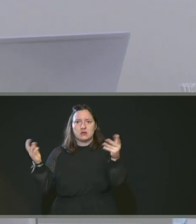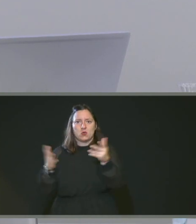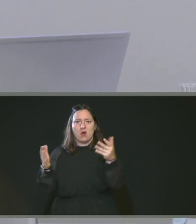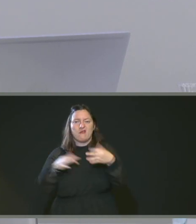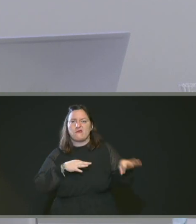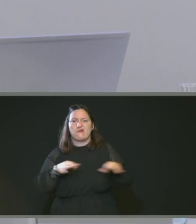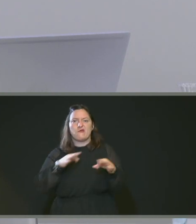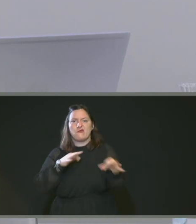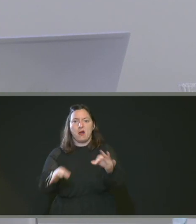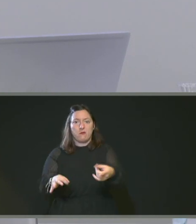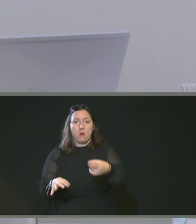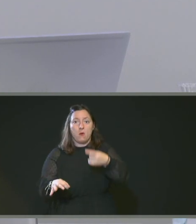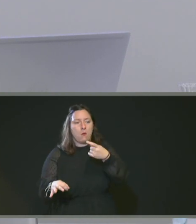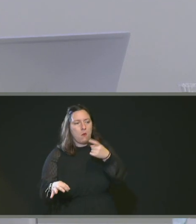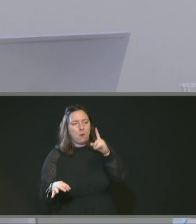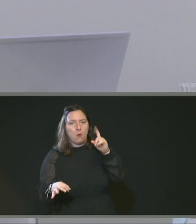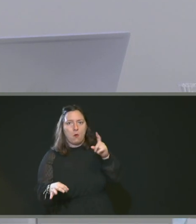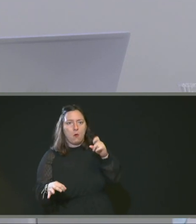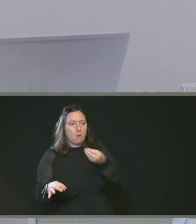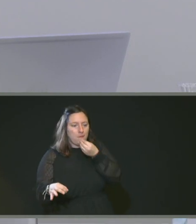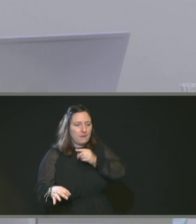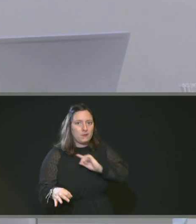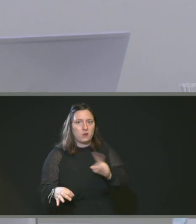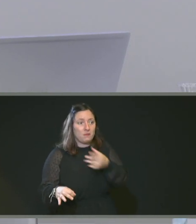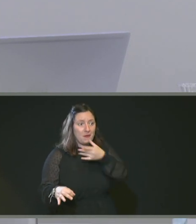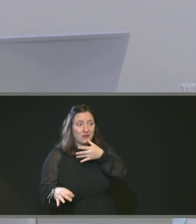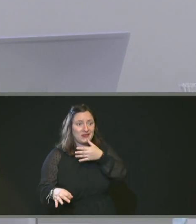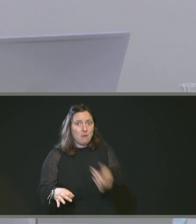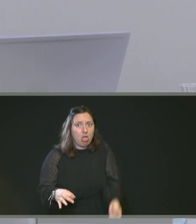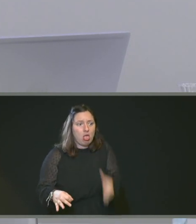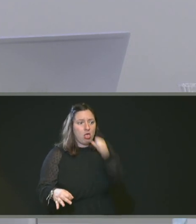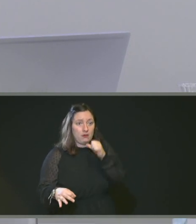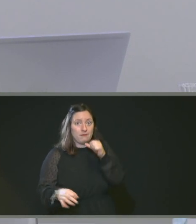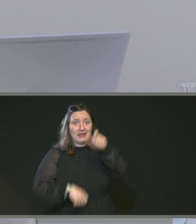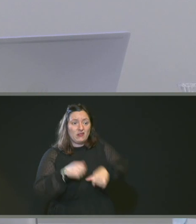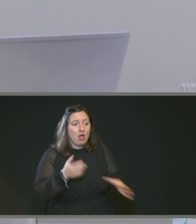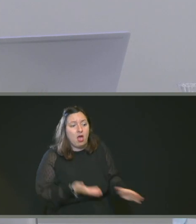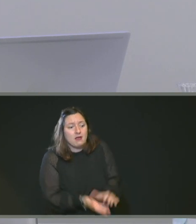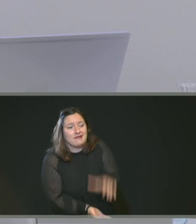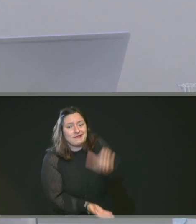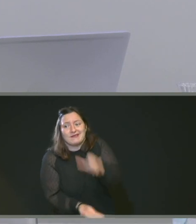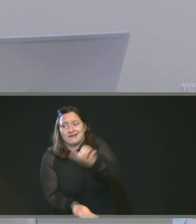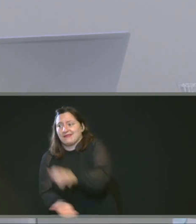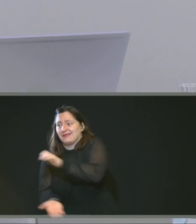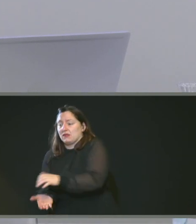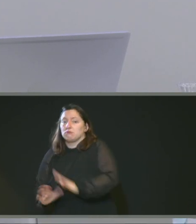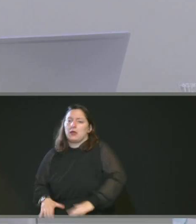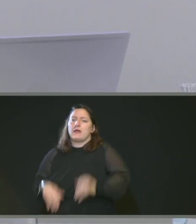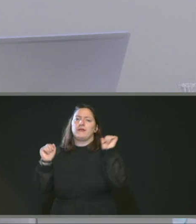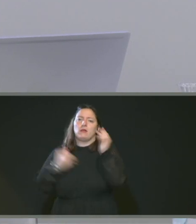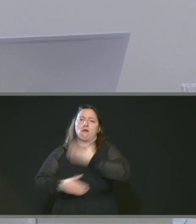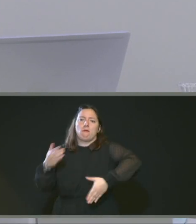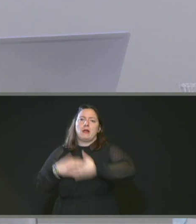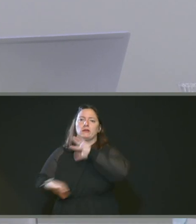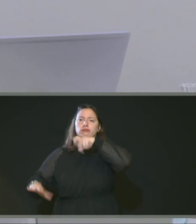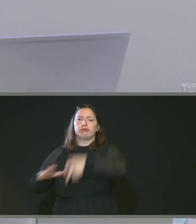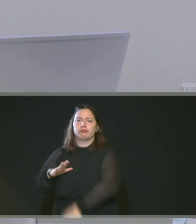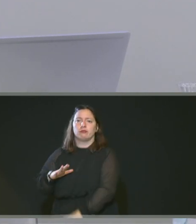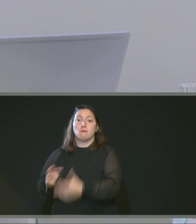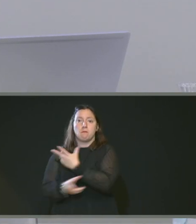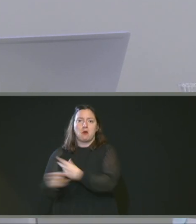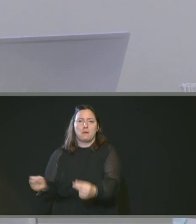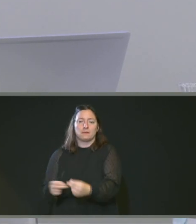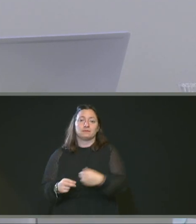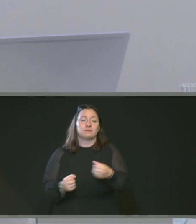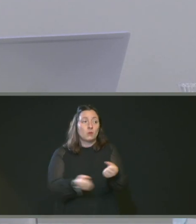voire éradiquer, les maladies hydriques pour les habitants. Et le bétail, donc, il vous est proposé d